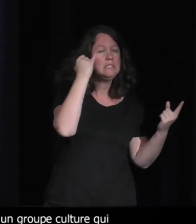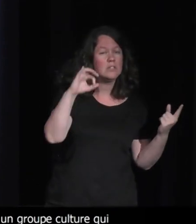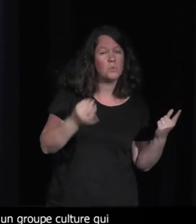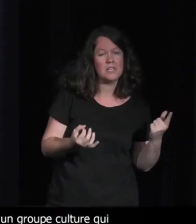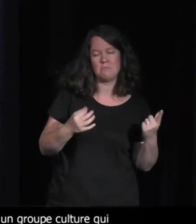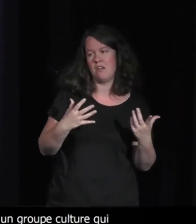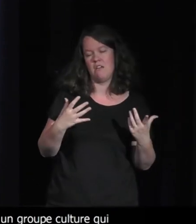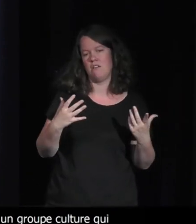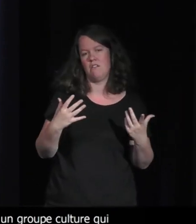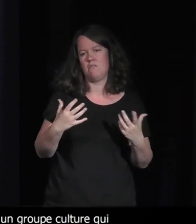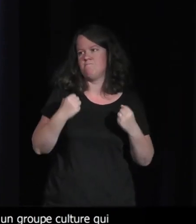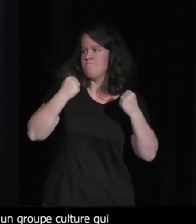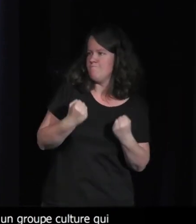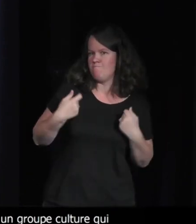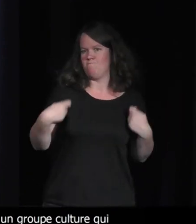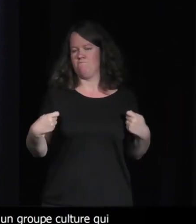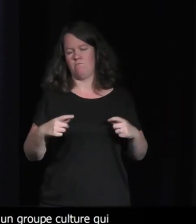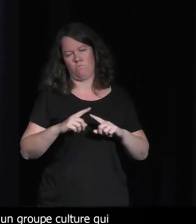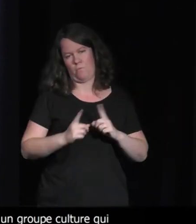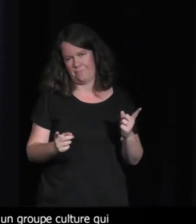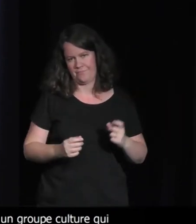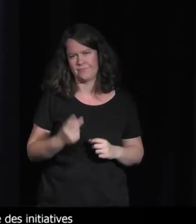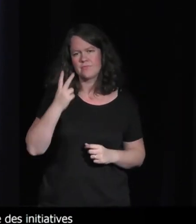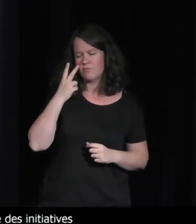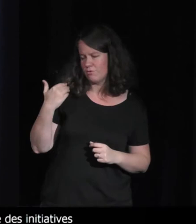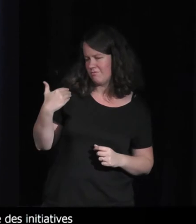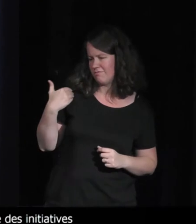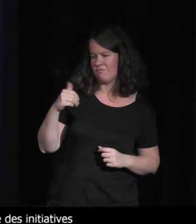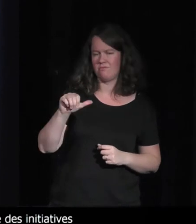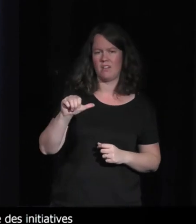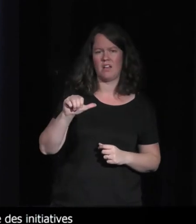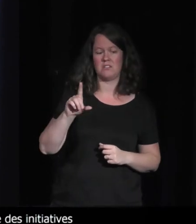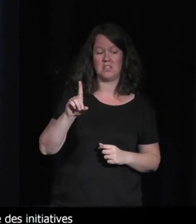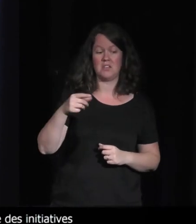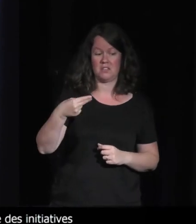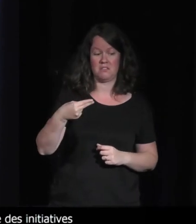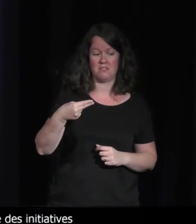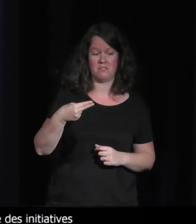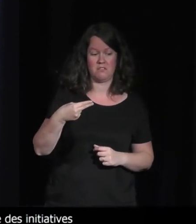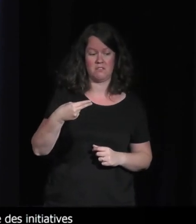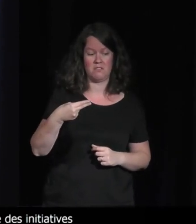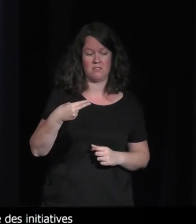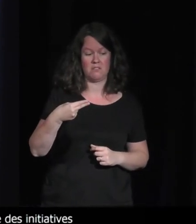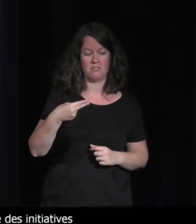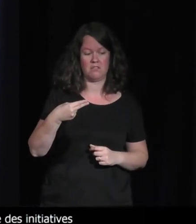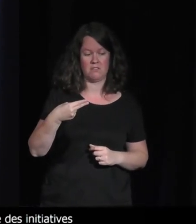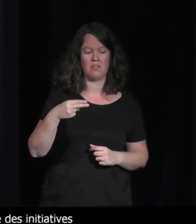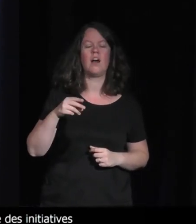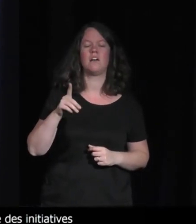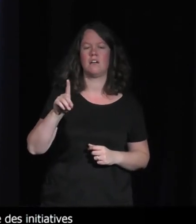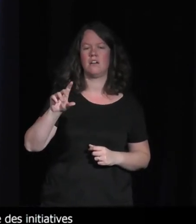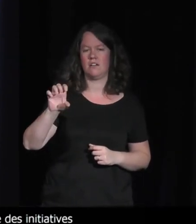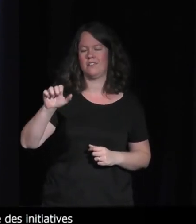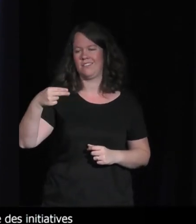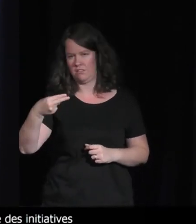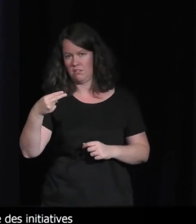probablement changer. Là, j'ai vu passer que l'ADEME, donc la grosse structure gouvernementale qui travaille sur les enjeux environnementaux et fait des